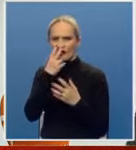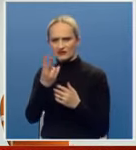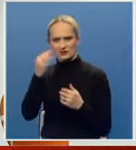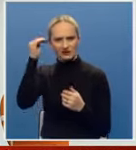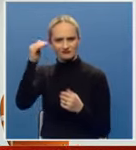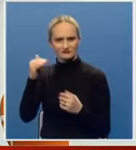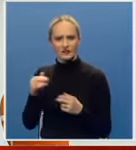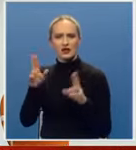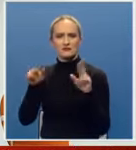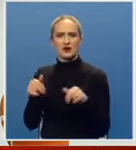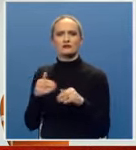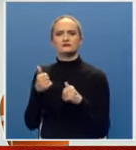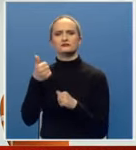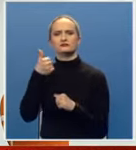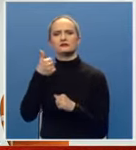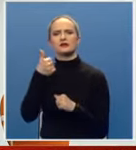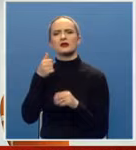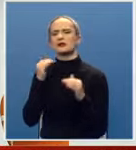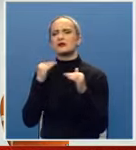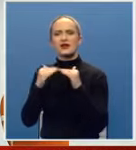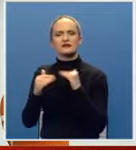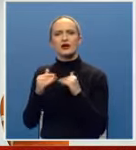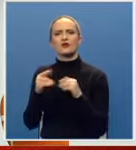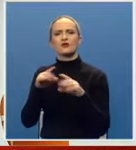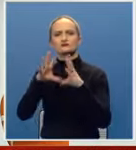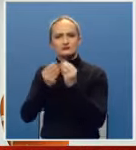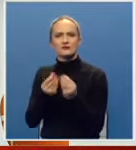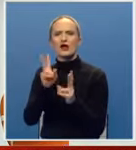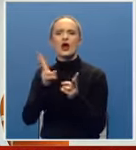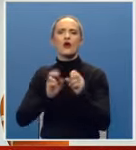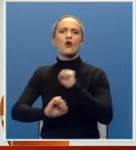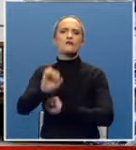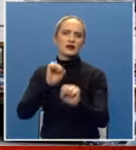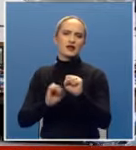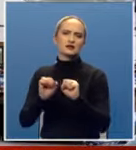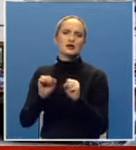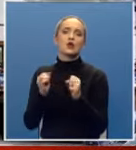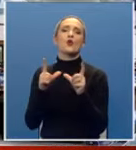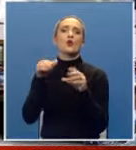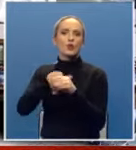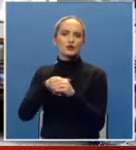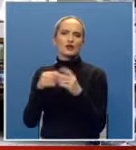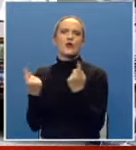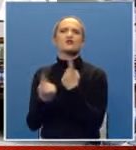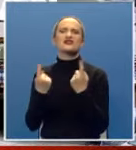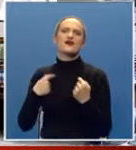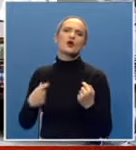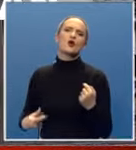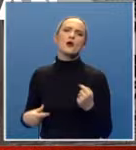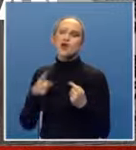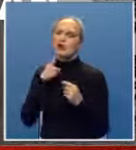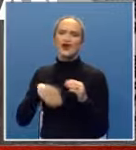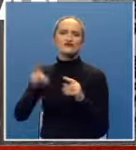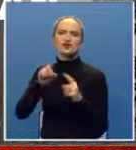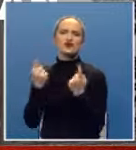vidite da imaju jedna ishodišta, da to je kako se odbraniti u uslovima ekonomije koje više nisu